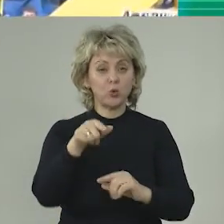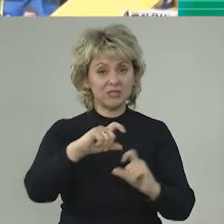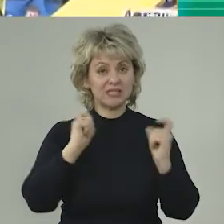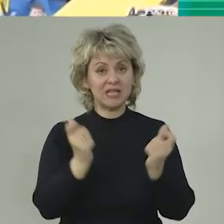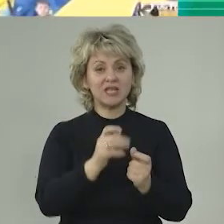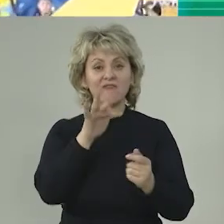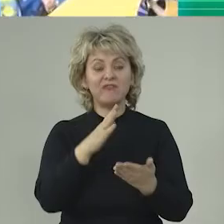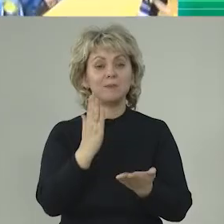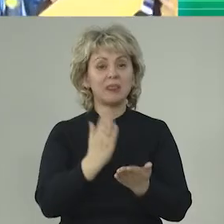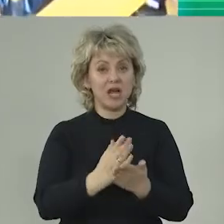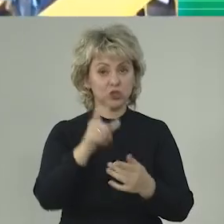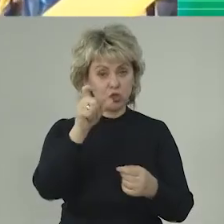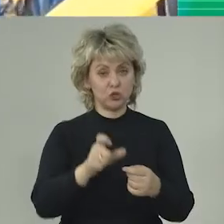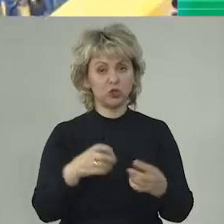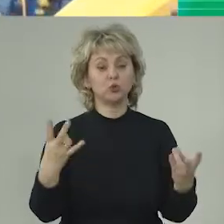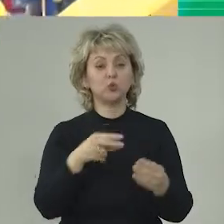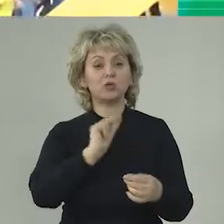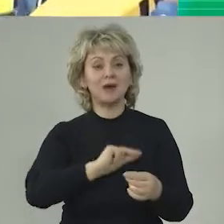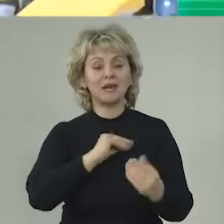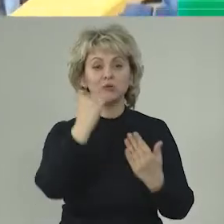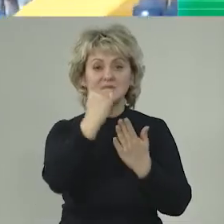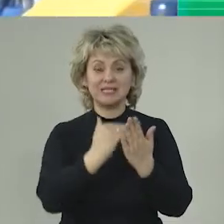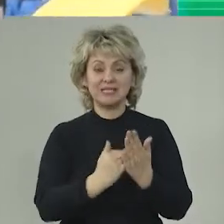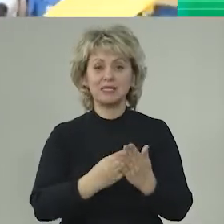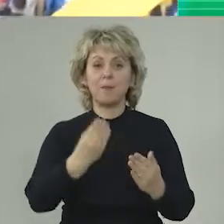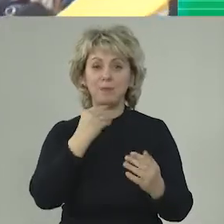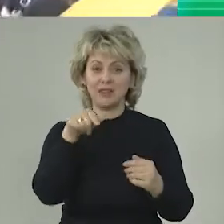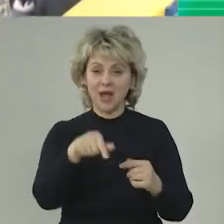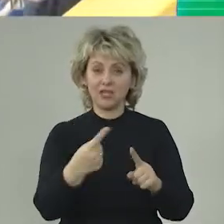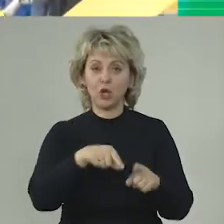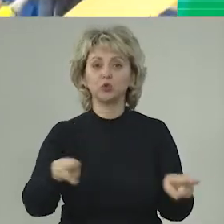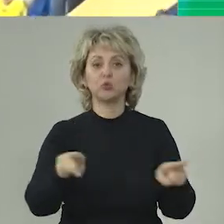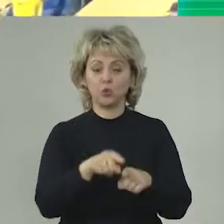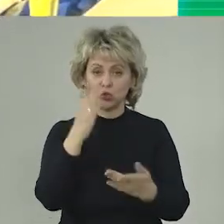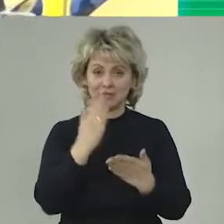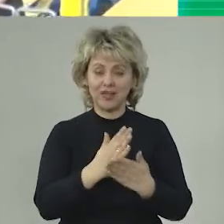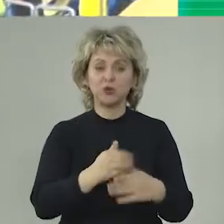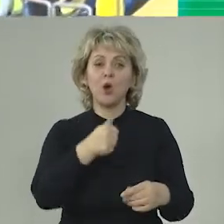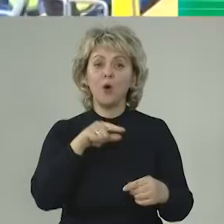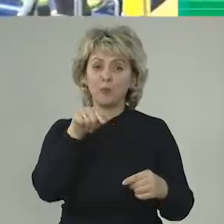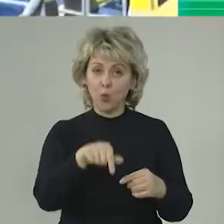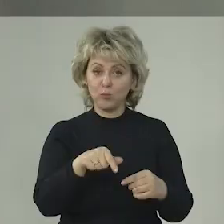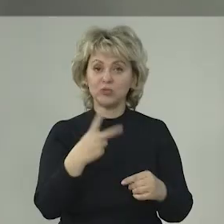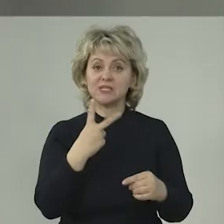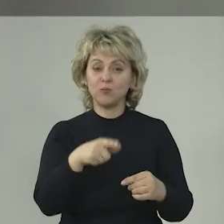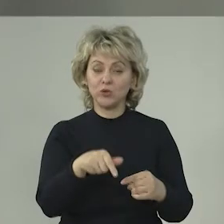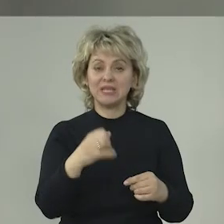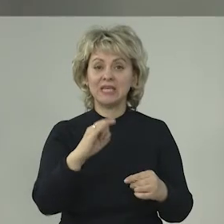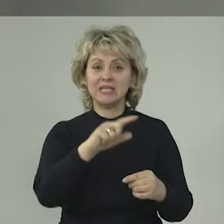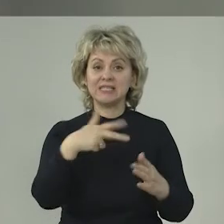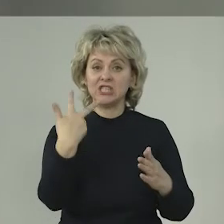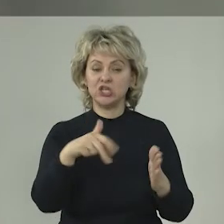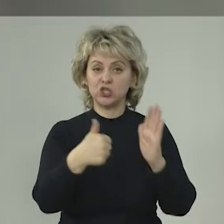стадиону, и во время нахождения человека. Нужно отработать систему питания, которая тоже находится в тестировании. И из